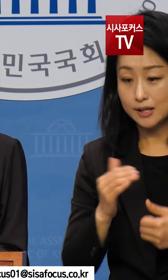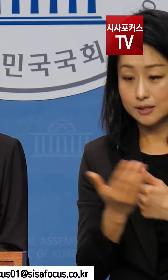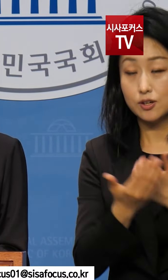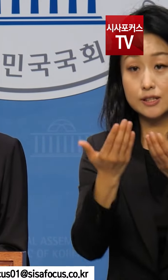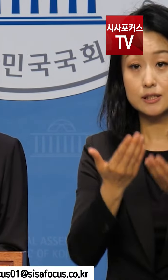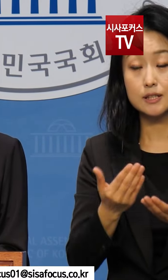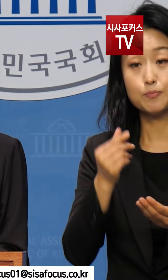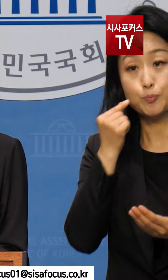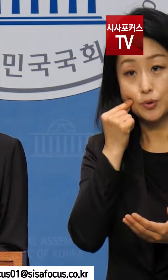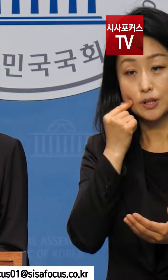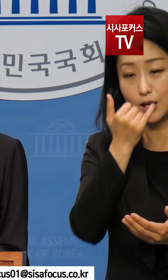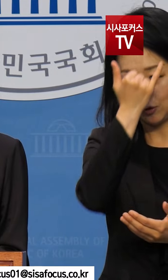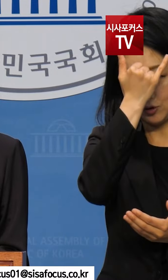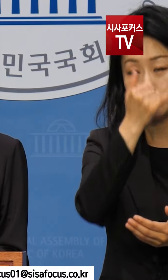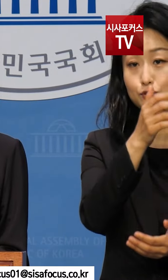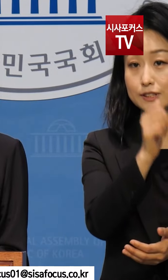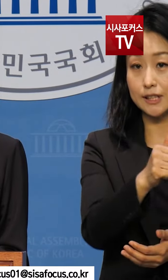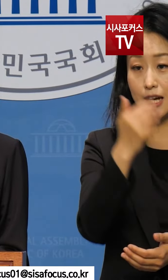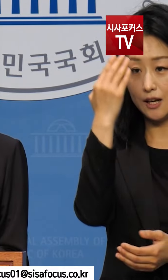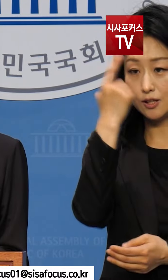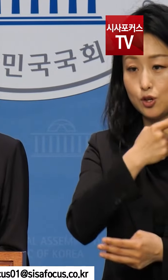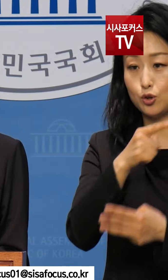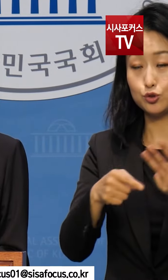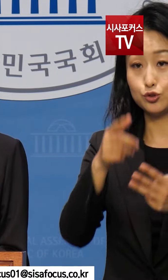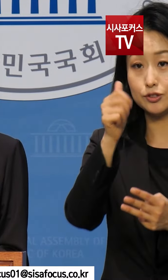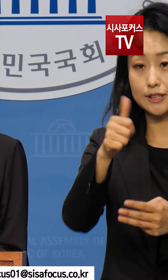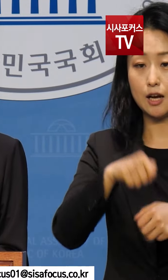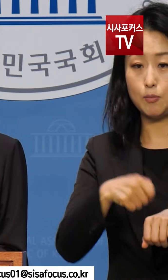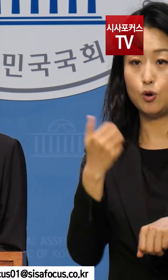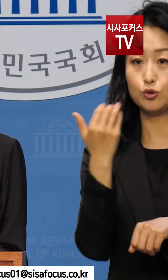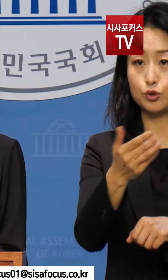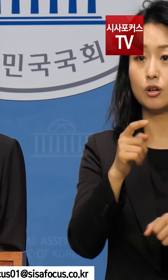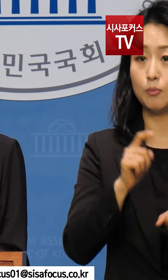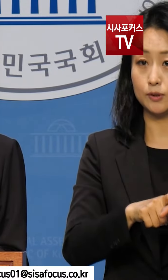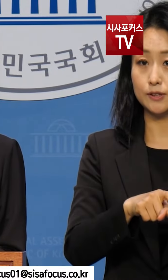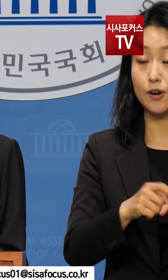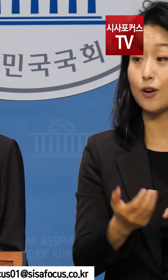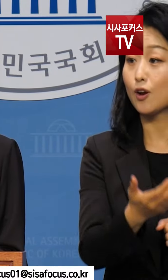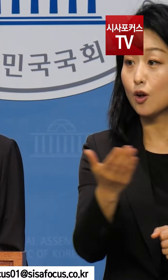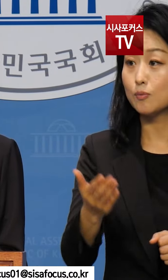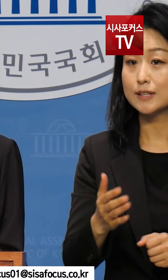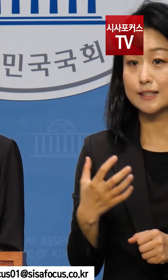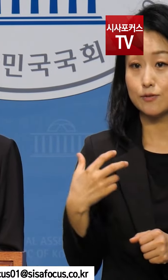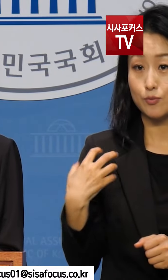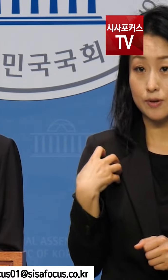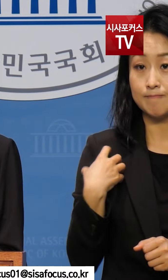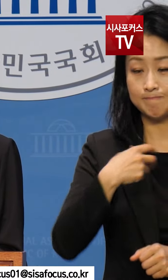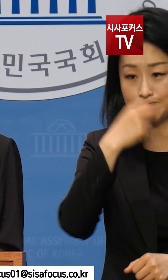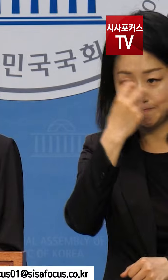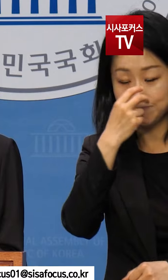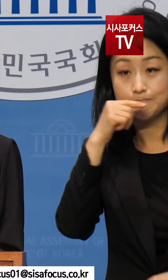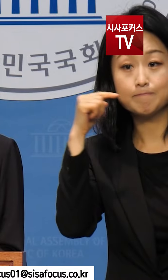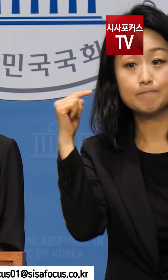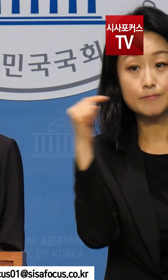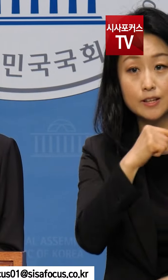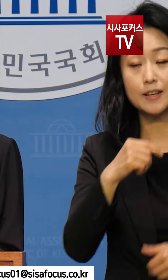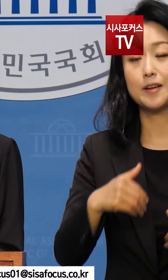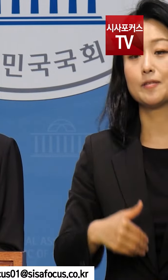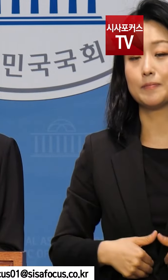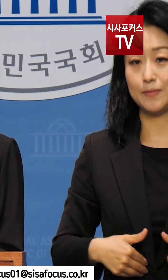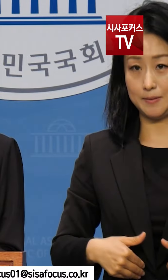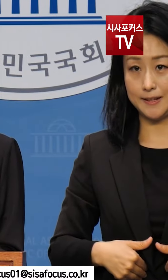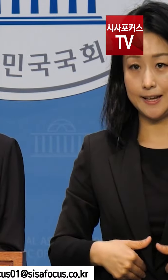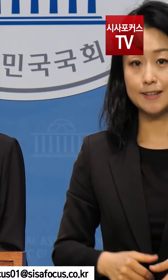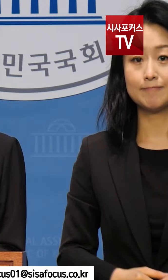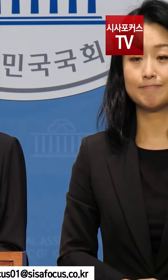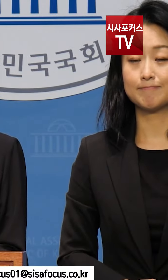지키지 못했던 충북도지사와 청주시장을 심판하기 위해서라도 진상규명 과정은 반드시 완수되어야 합니다.